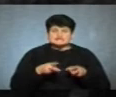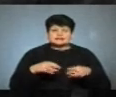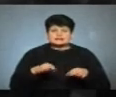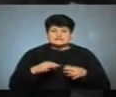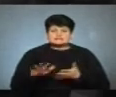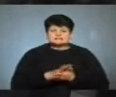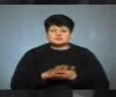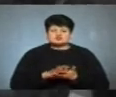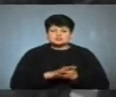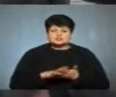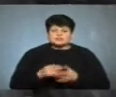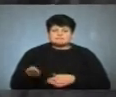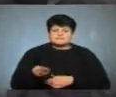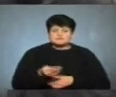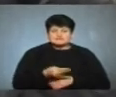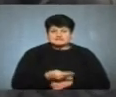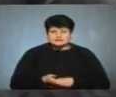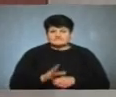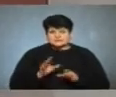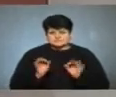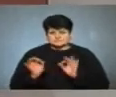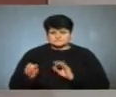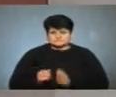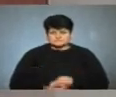зачищав, і піском зкидав, так що все добре.